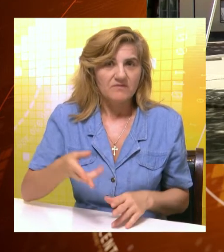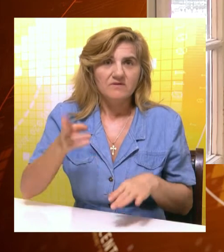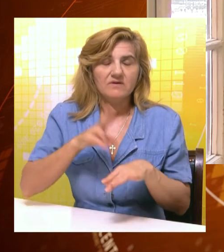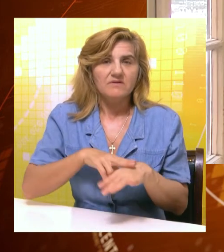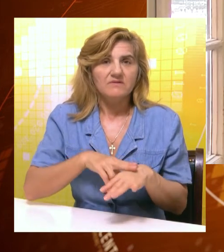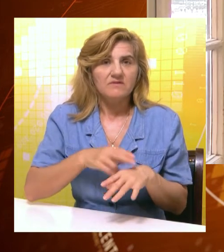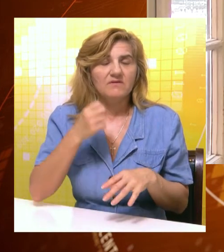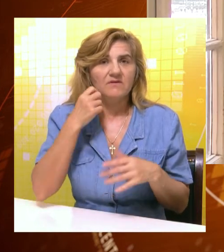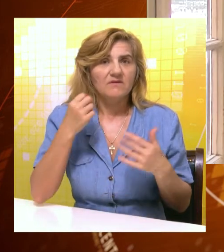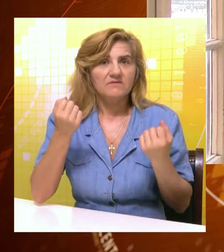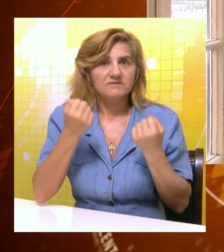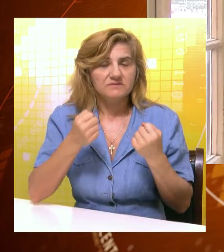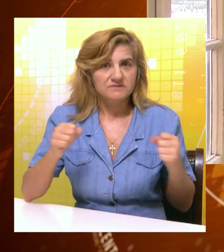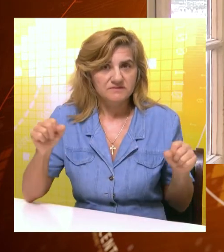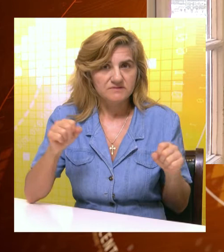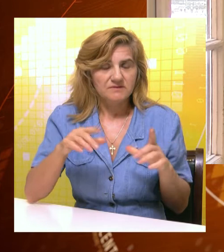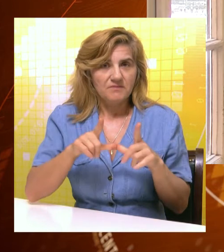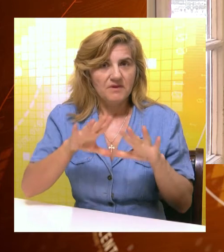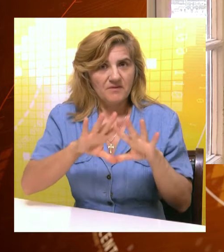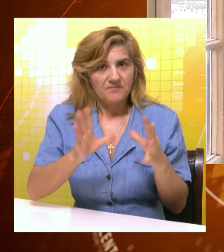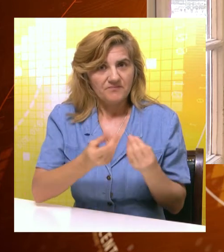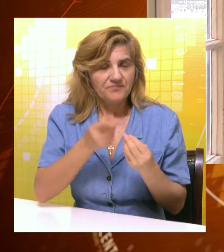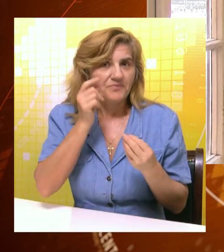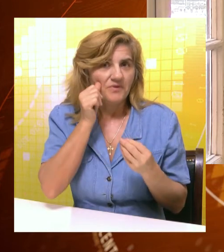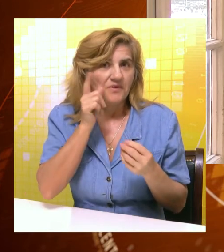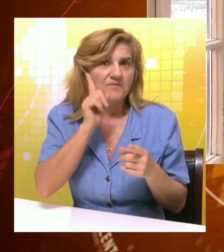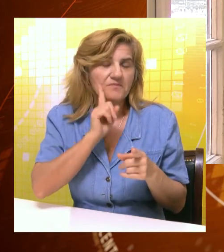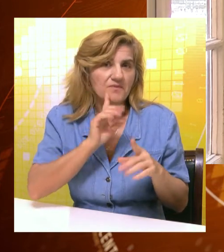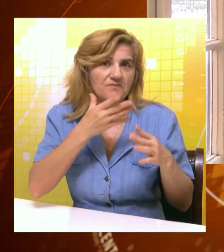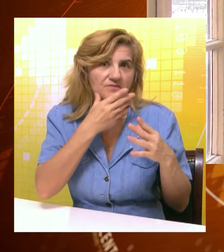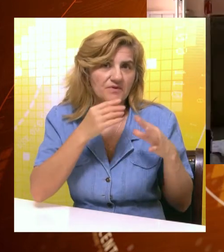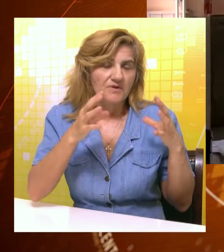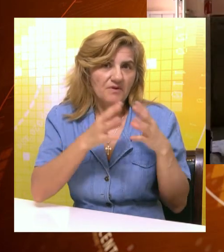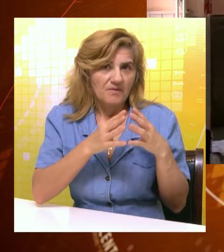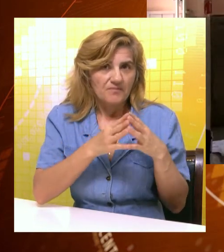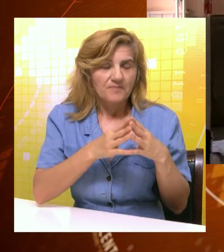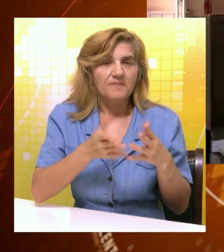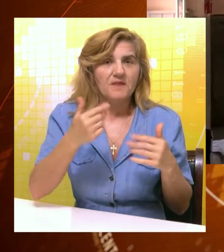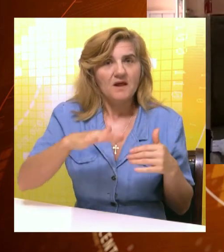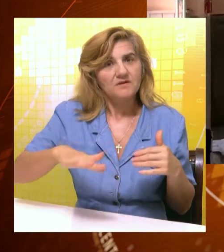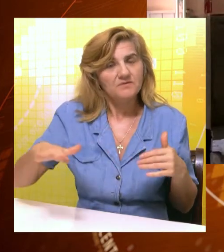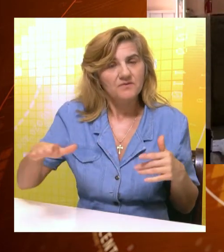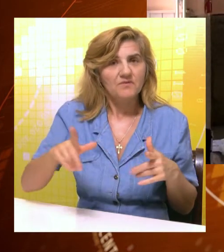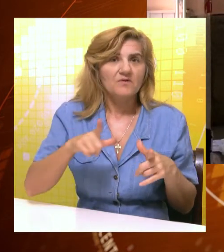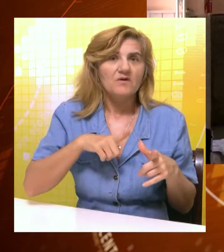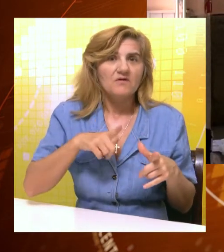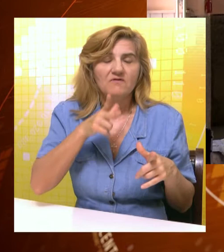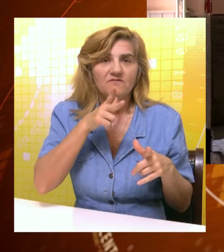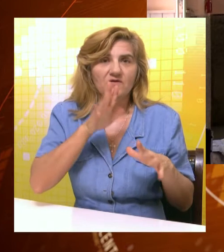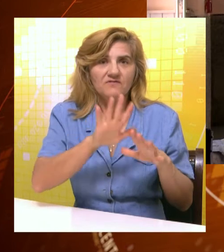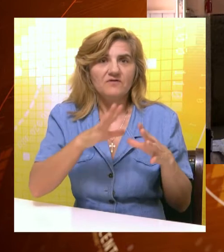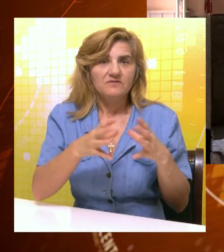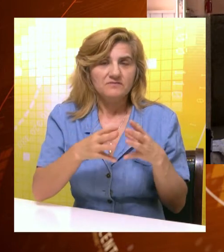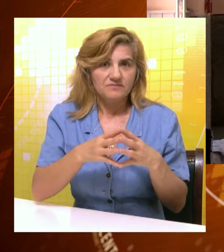uzrasta najviše prija kada slobodno vreme za odmor provode zajedno sa svojim roditeljima, dok školarci preferiraju aktivan odmor u